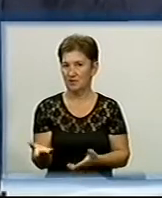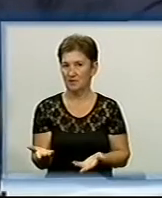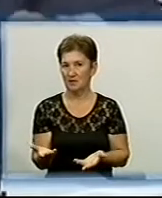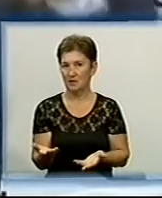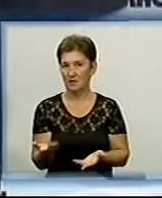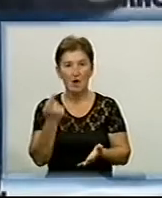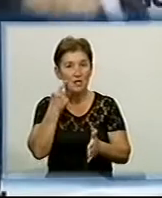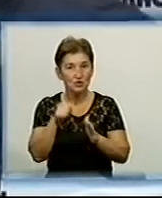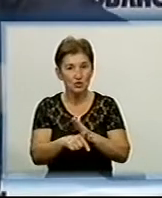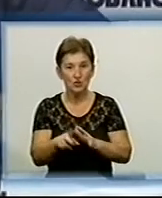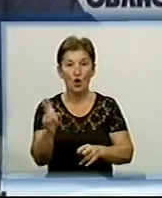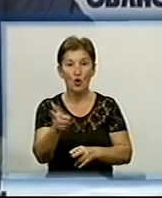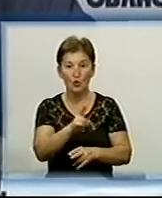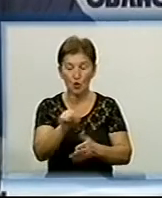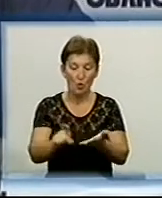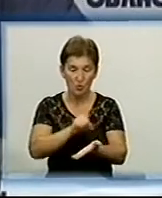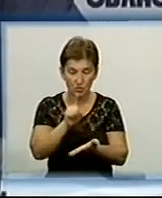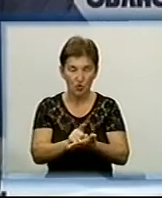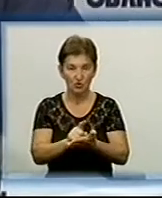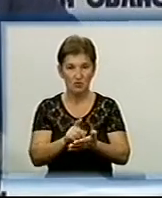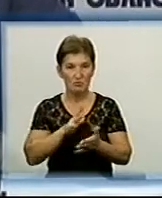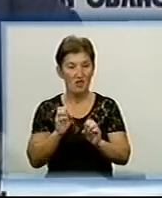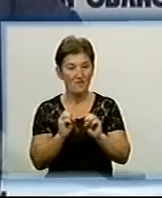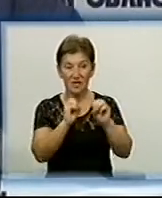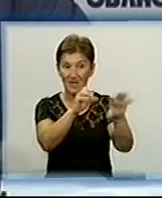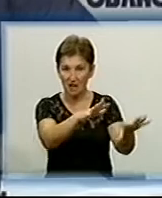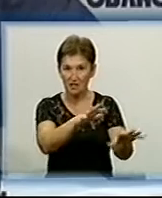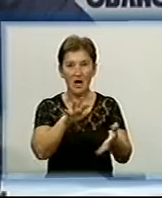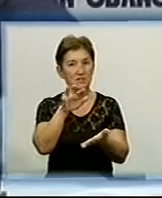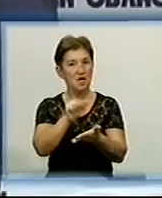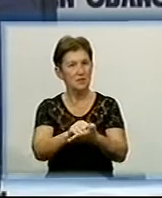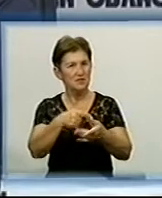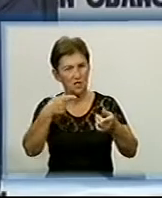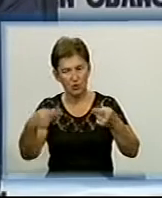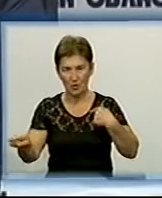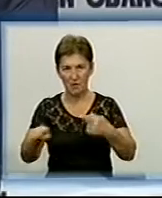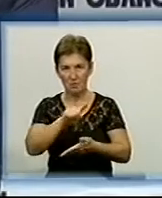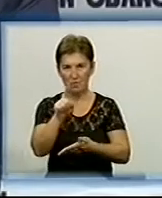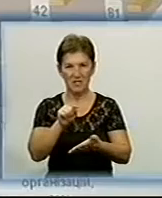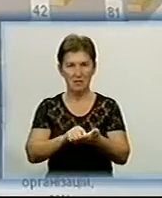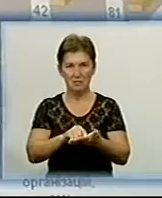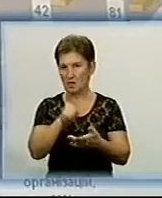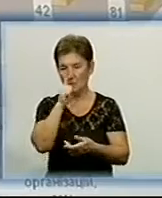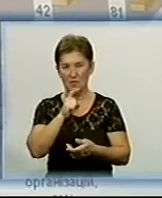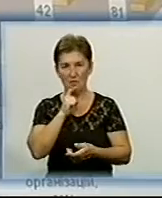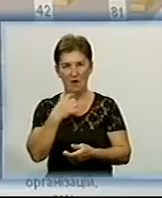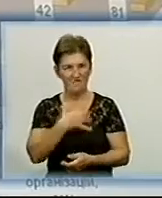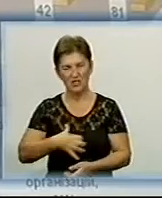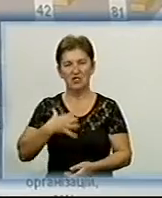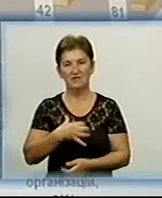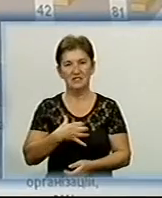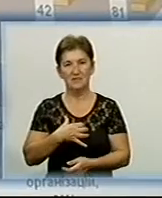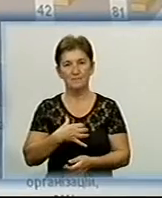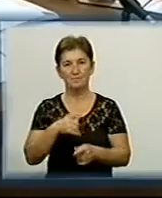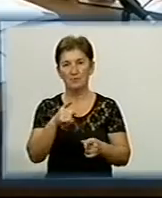Значить, той, хто мав віддати в тому районі, займається іншими питаннями, він не розуміє важливості Найгірше зі зверненнями